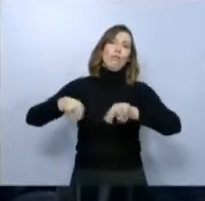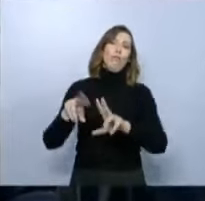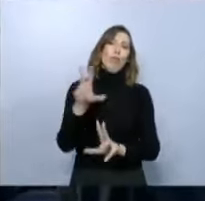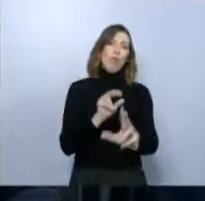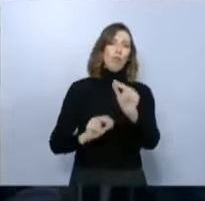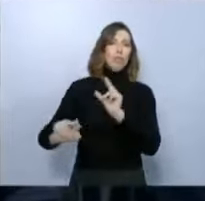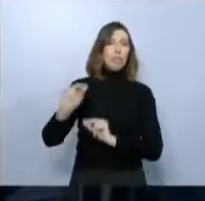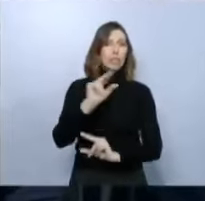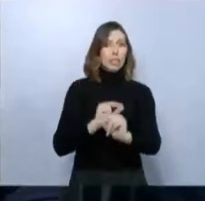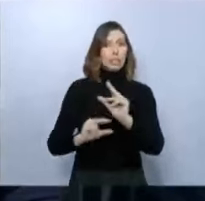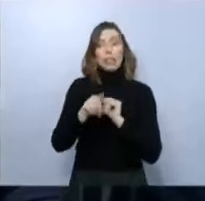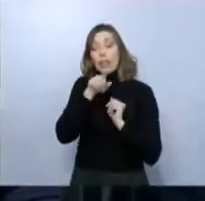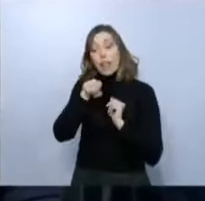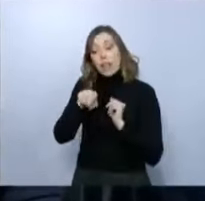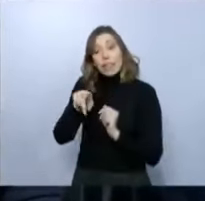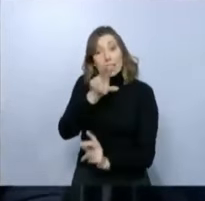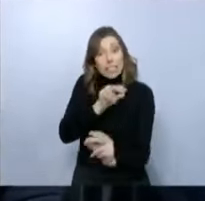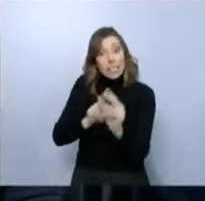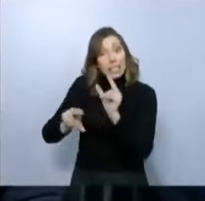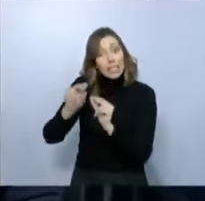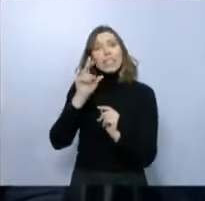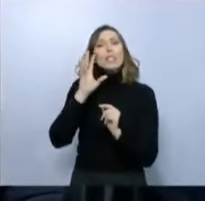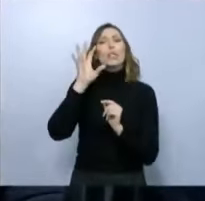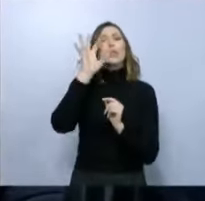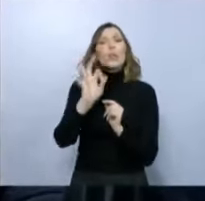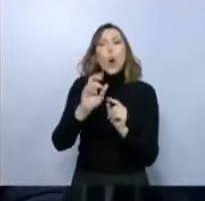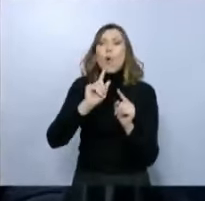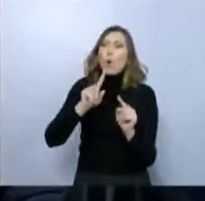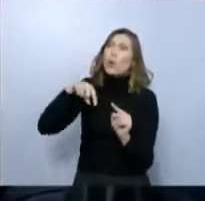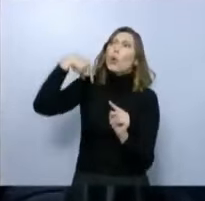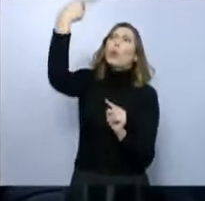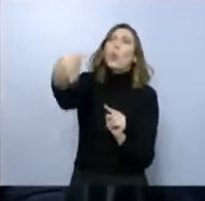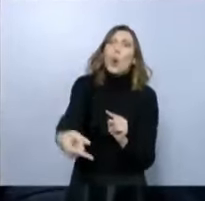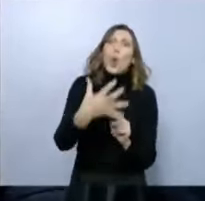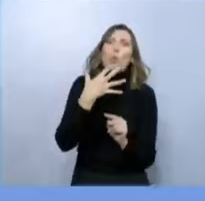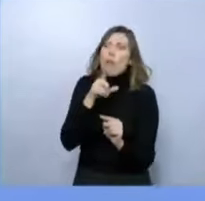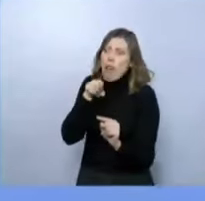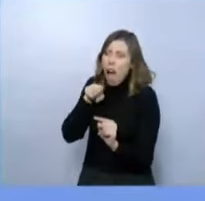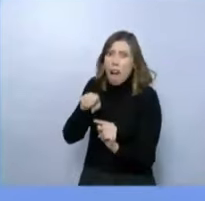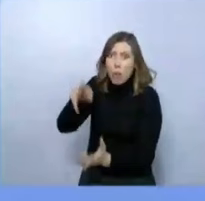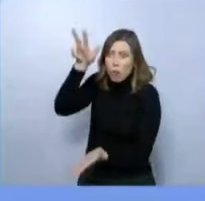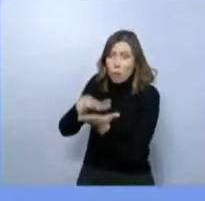συζητήσει για να δεσμεύσει την επόμενη σύνθεση. Αυτές είναι οι καινοτομίες των Υπουργών, αρκετούς τους βλέπω και από κάτω.